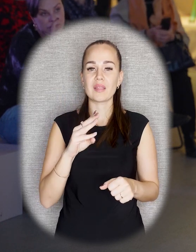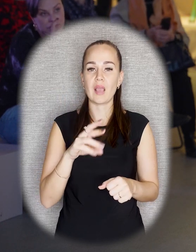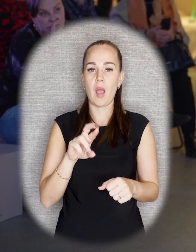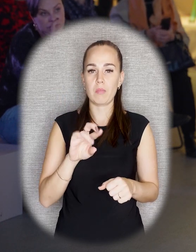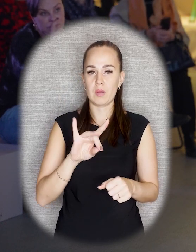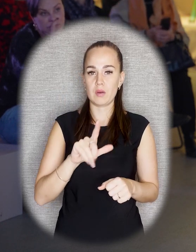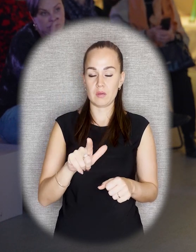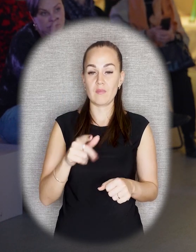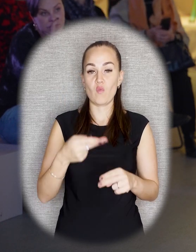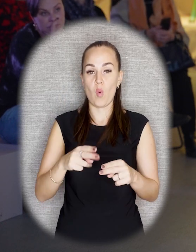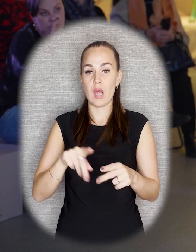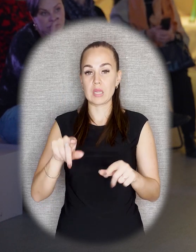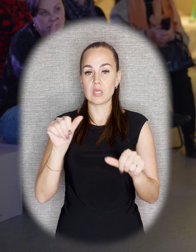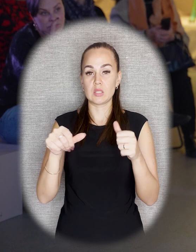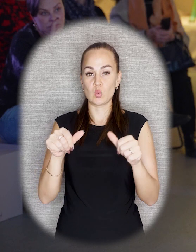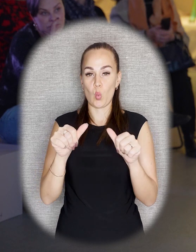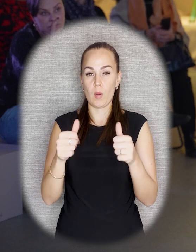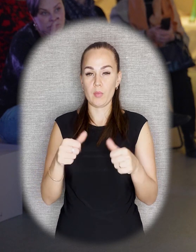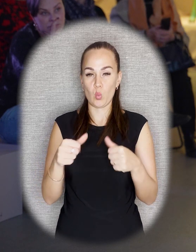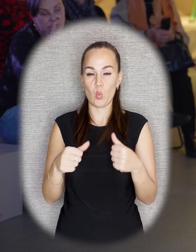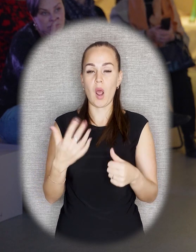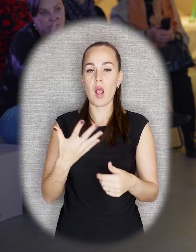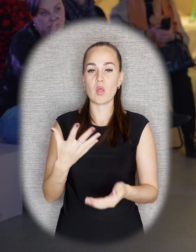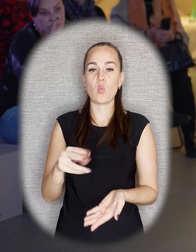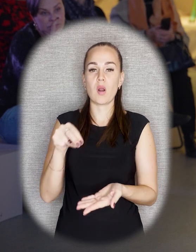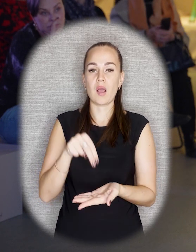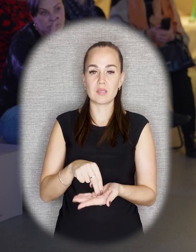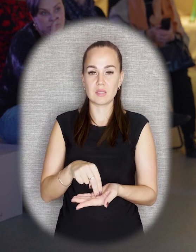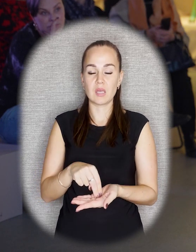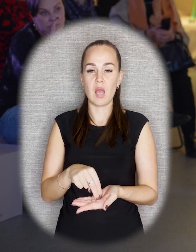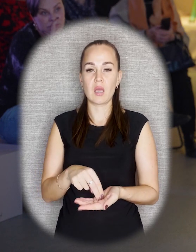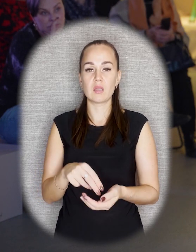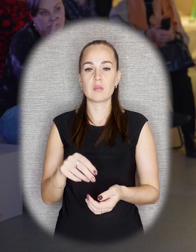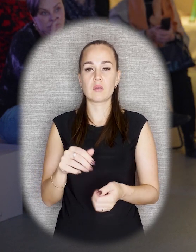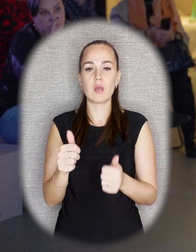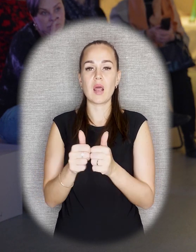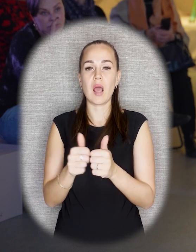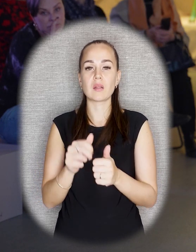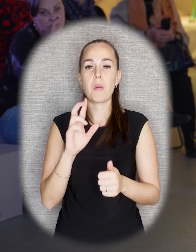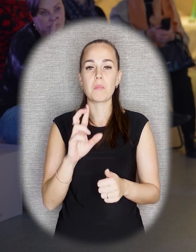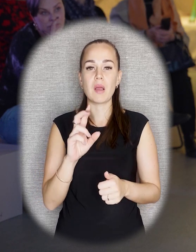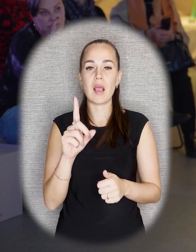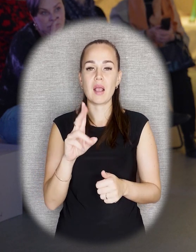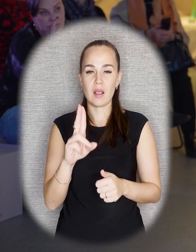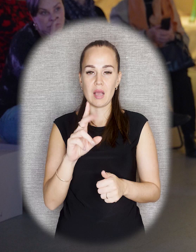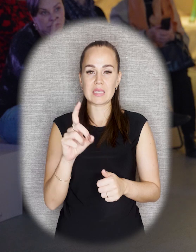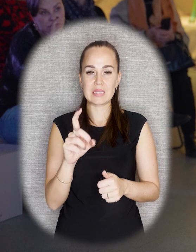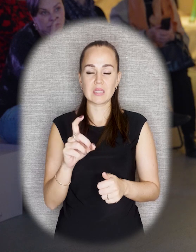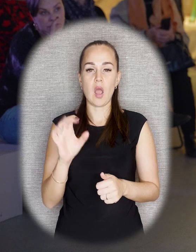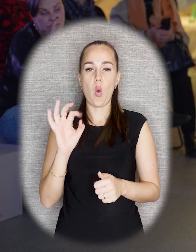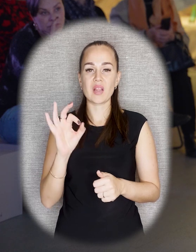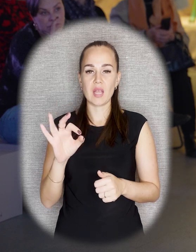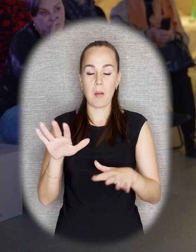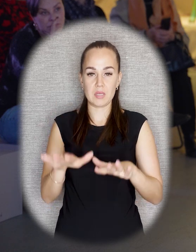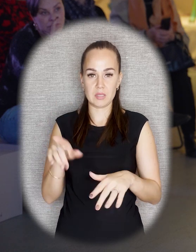композицию «Октябрь» вы можете увидеть тоже на первом этаже. Это та скульптурная группа, которая стоит